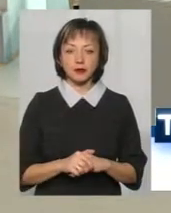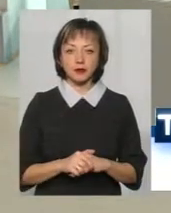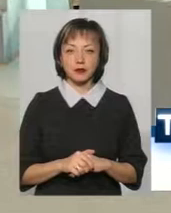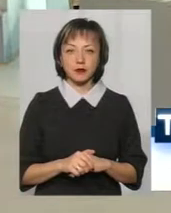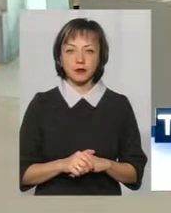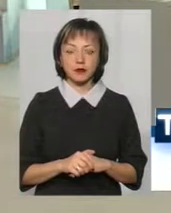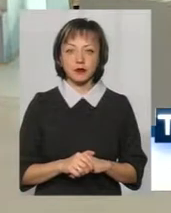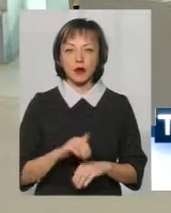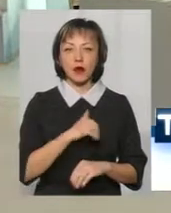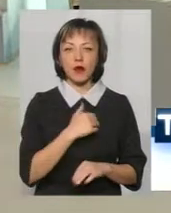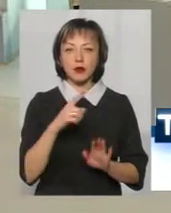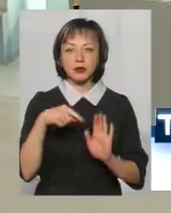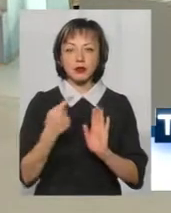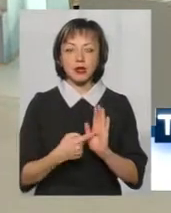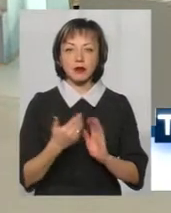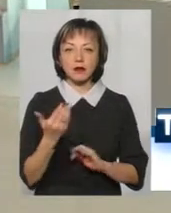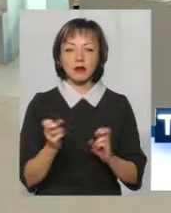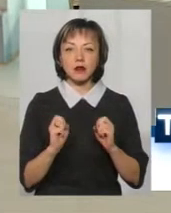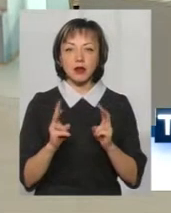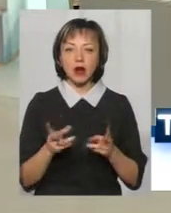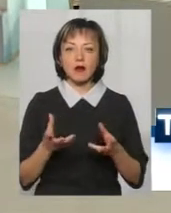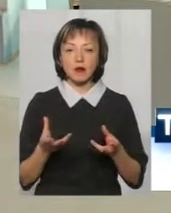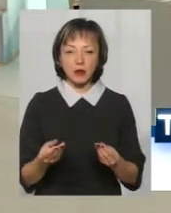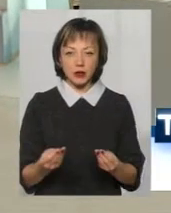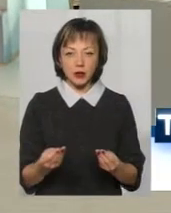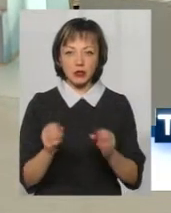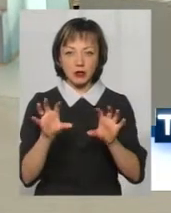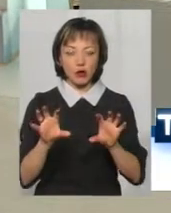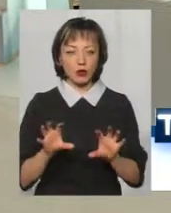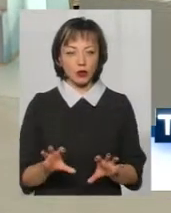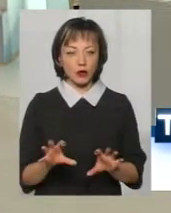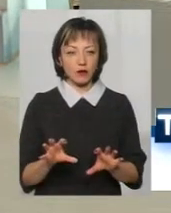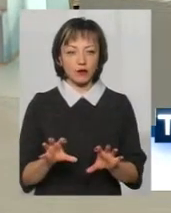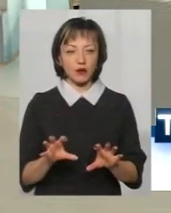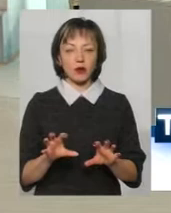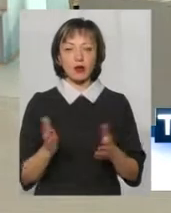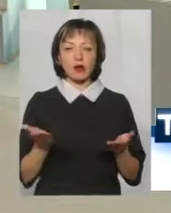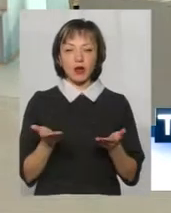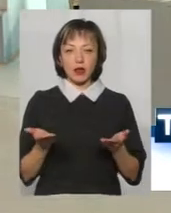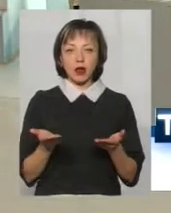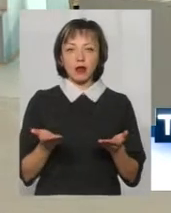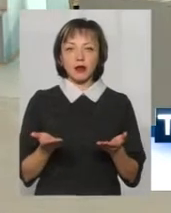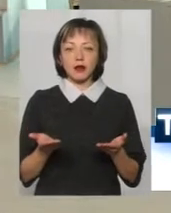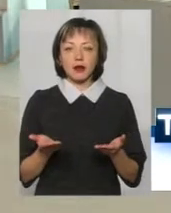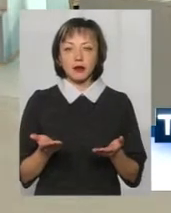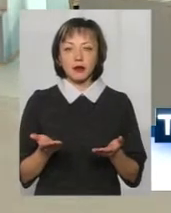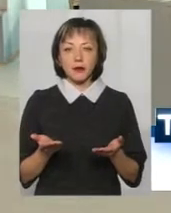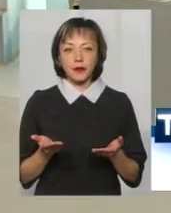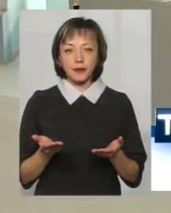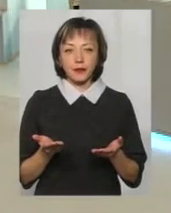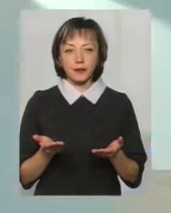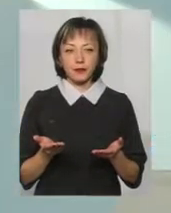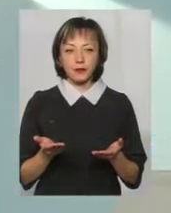Я б хотів запитати вас, як вплине законодавство, яке сплановане для